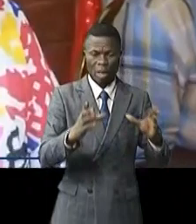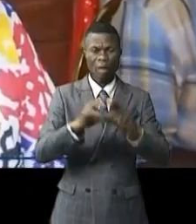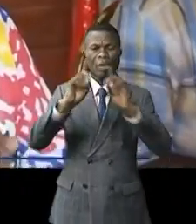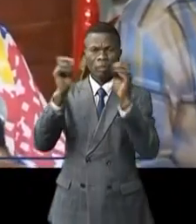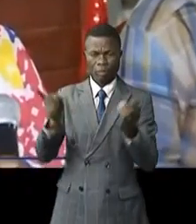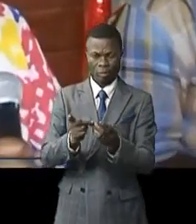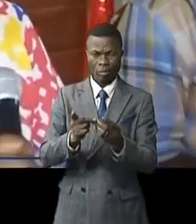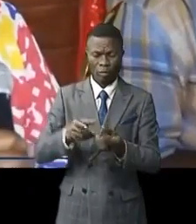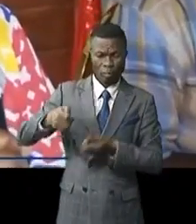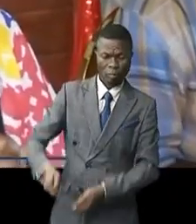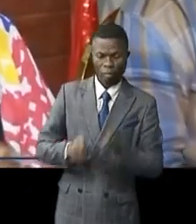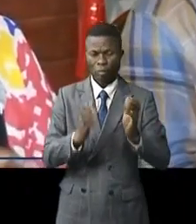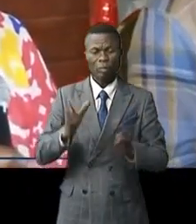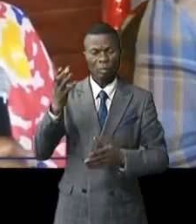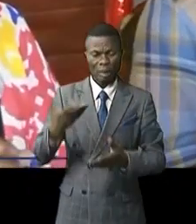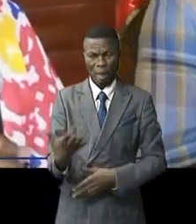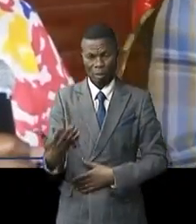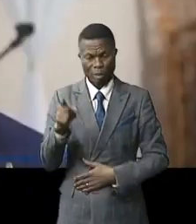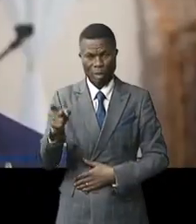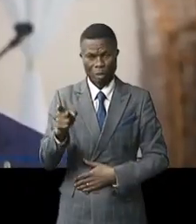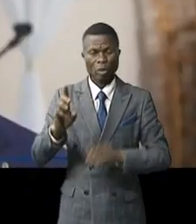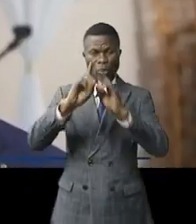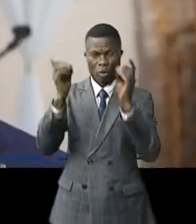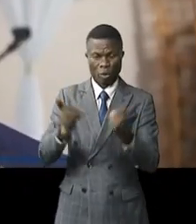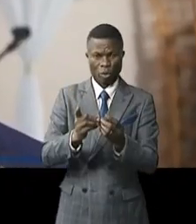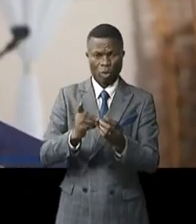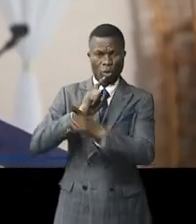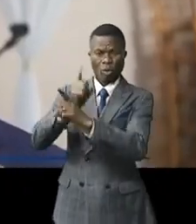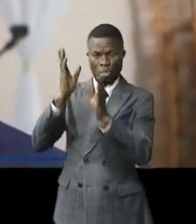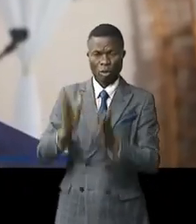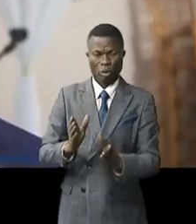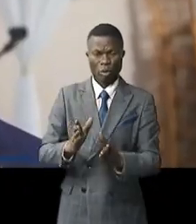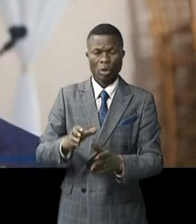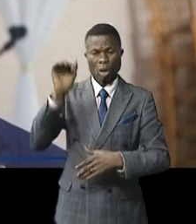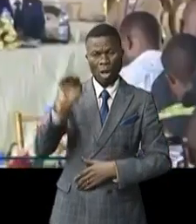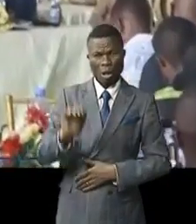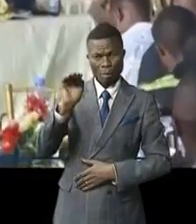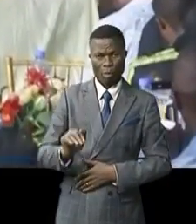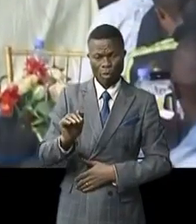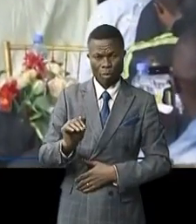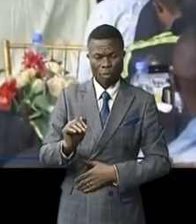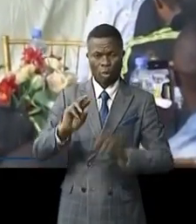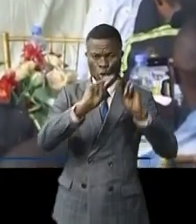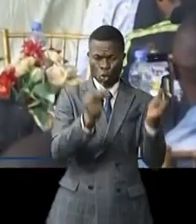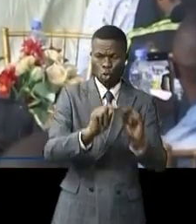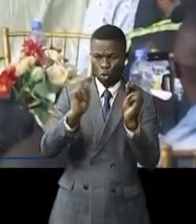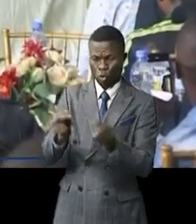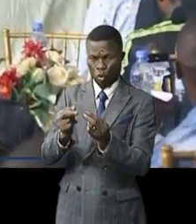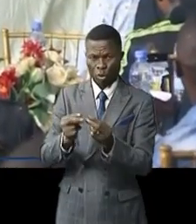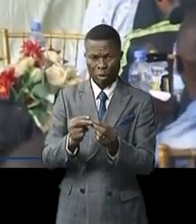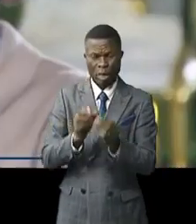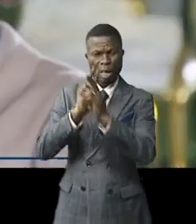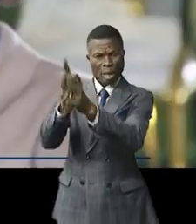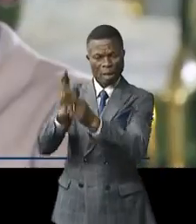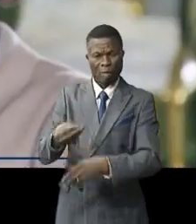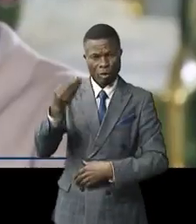délégation des craiseurs artisanaux, la délégation des défenseurs autochtones organisée en coopérative a tenu à faire